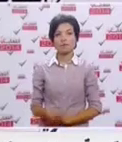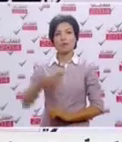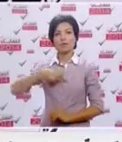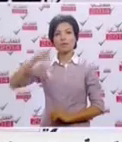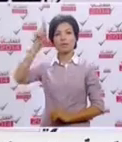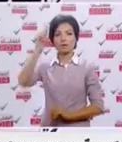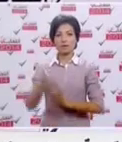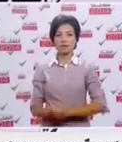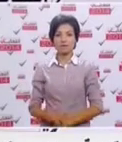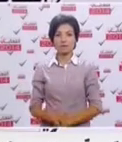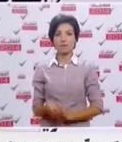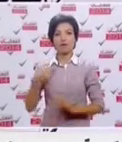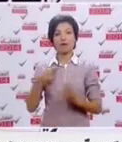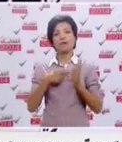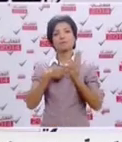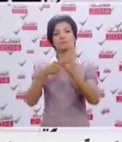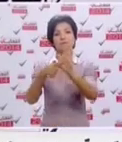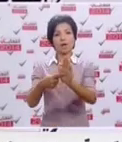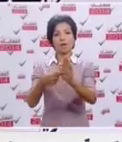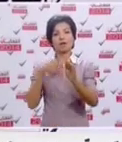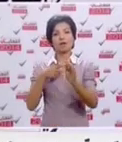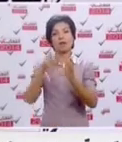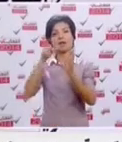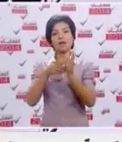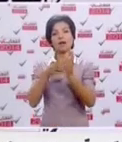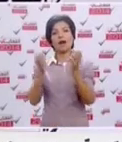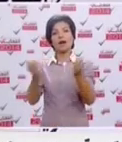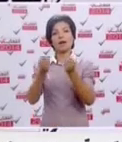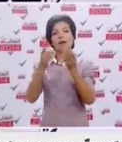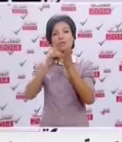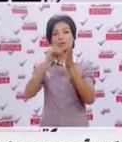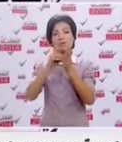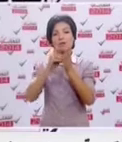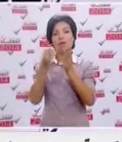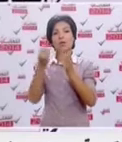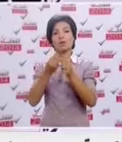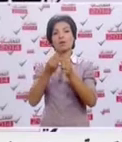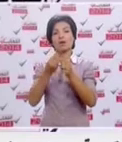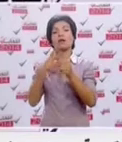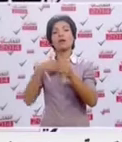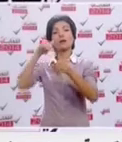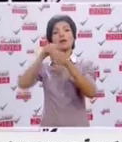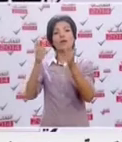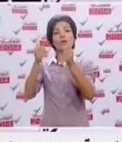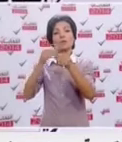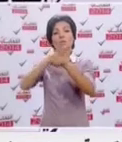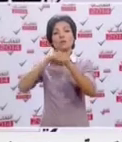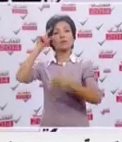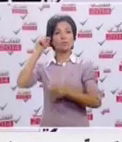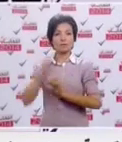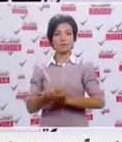بسم الله الرحمن الرحيم أنا الأستاذ عبد الرزاق الدالي مرشح الحركة الدستورية على دائرة الانتخابية في سيدي بوزيد